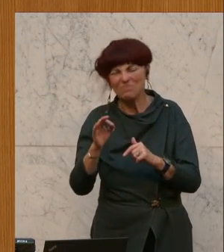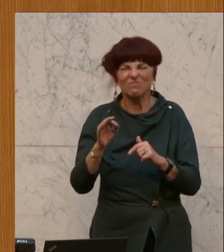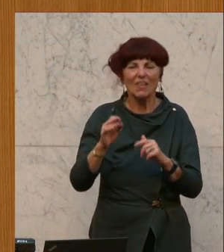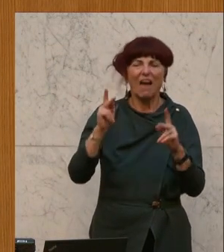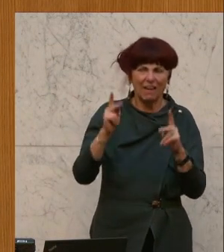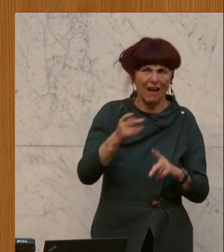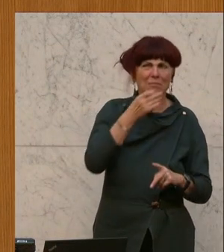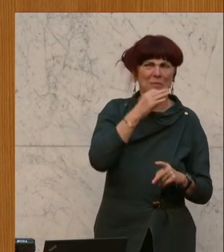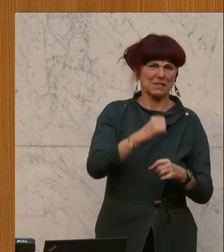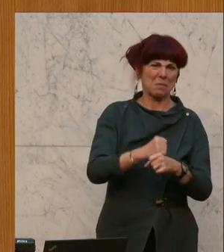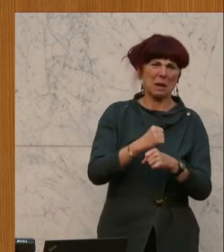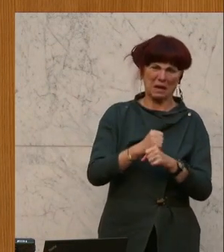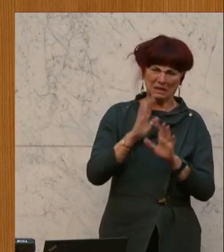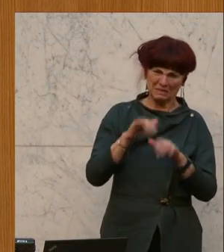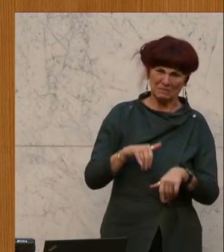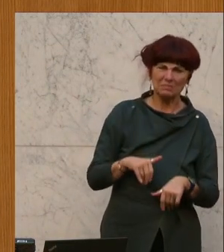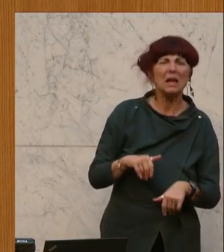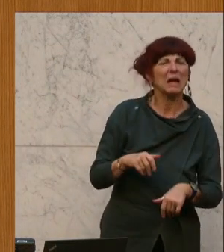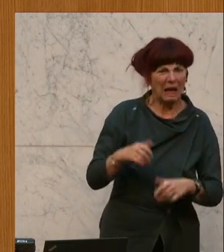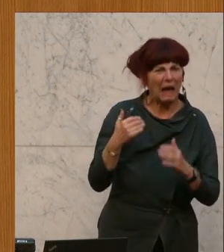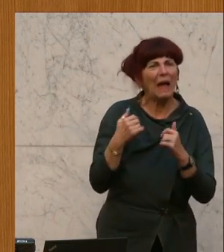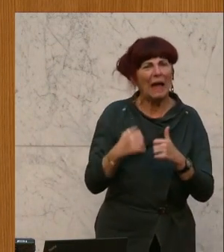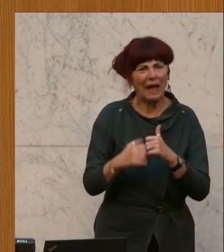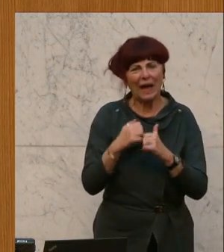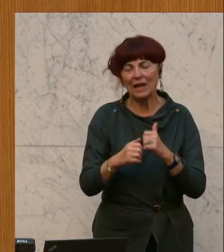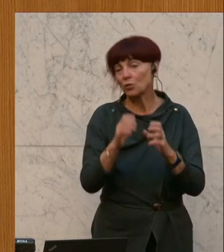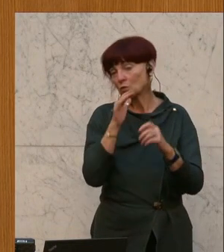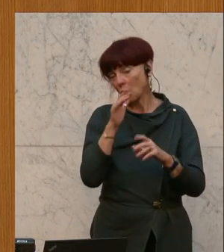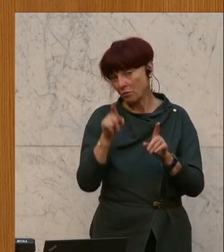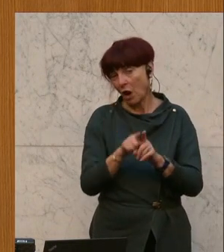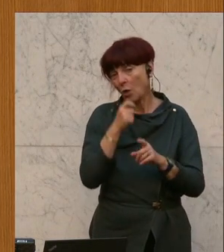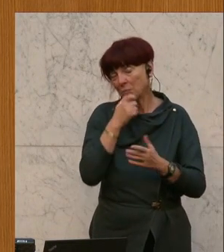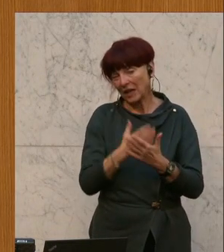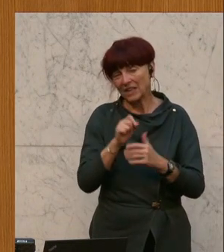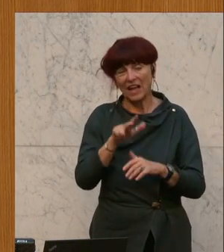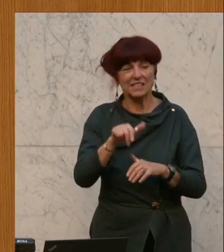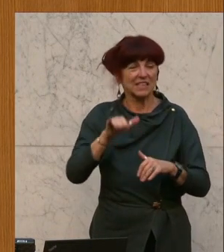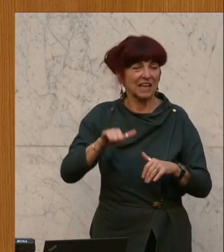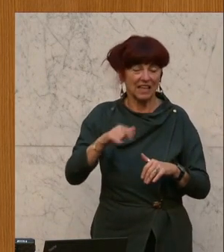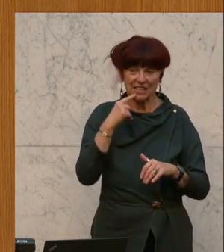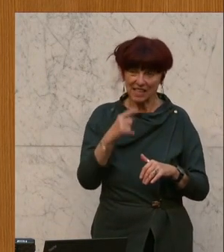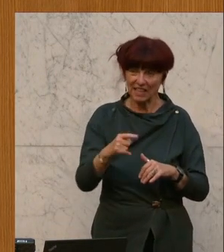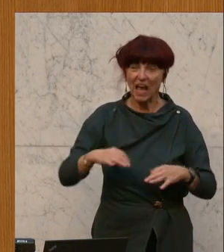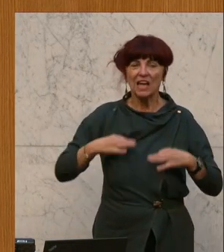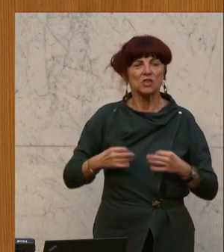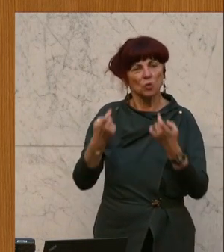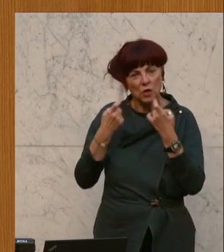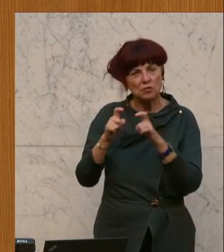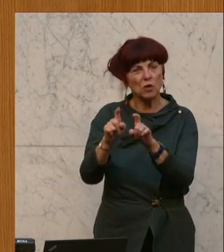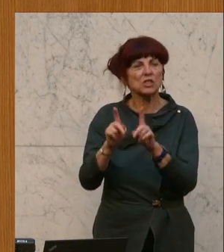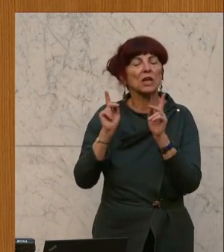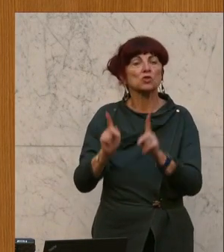Rechnungshof so in dem Bericht vom 13. Jänner ab. Er sieht einen dringenden Handlungsbedarf bei der Gesundheitsvorsorge, vor allem bei